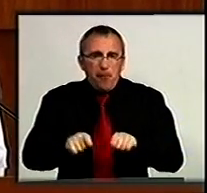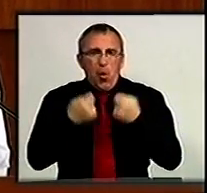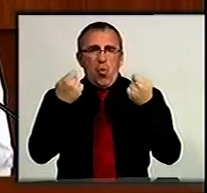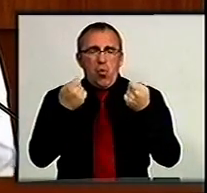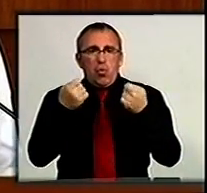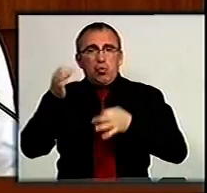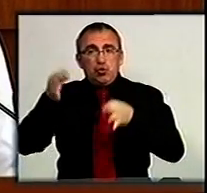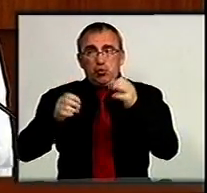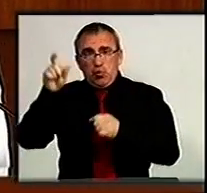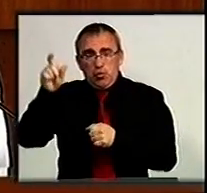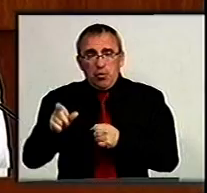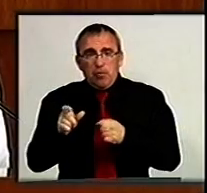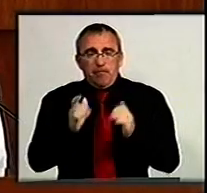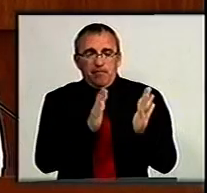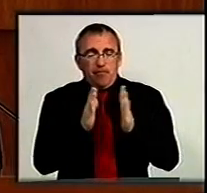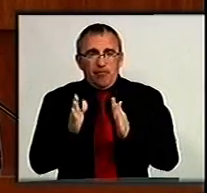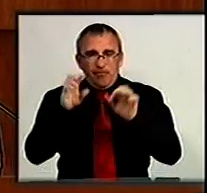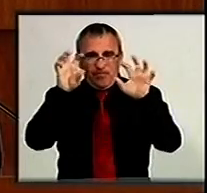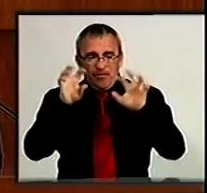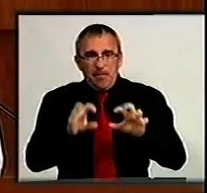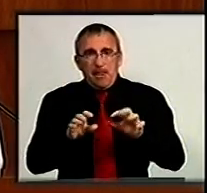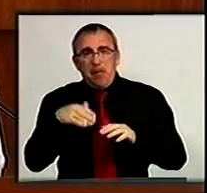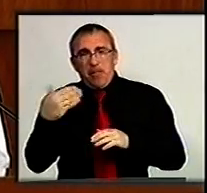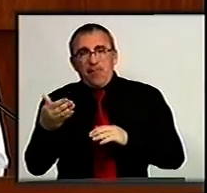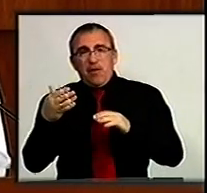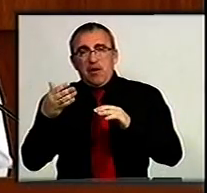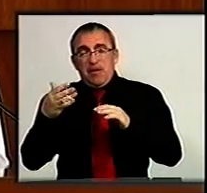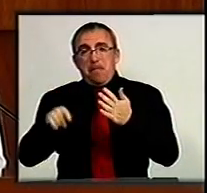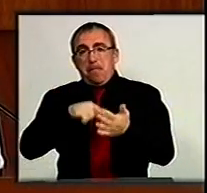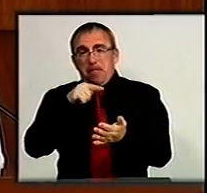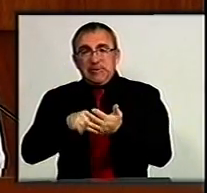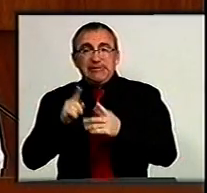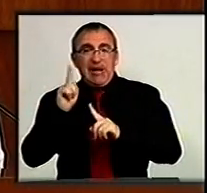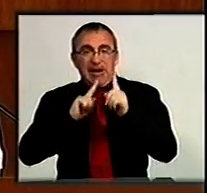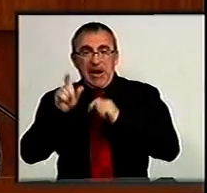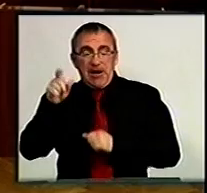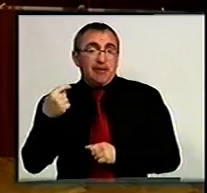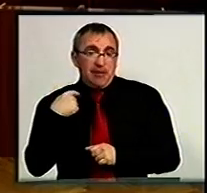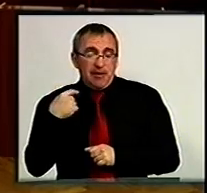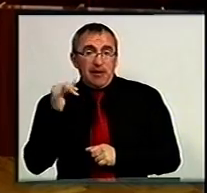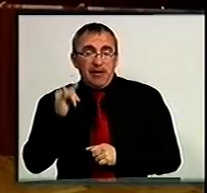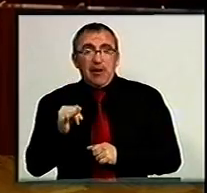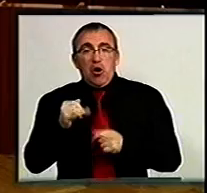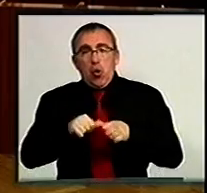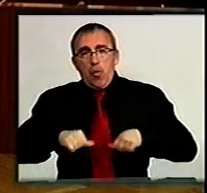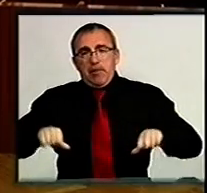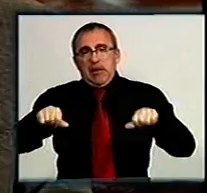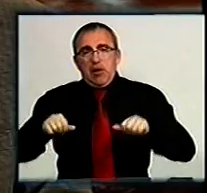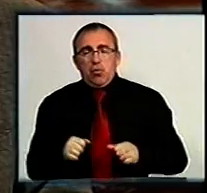суддею процесуальних прав сторони, а саме Кіровоградської міської ради, виконавчого комітету.